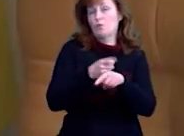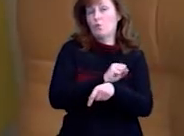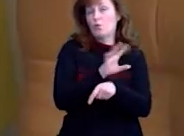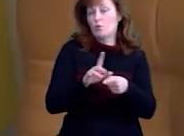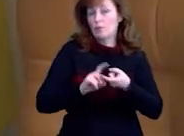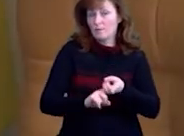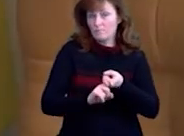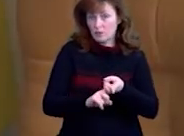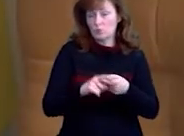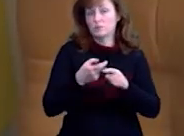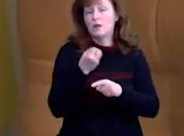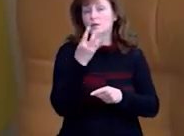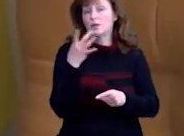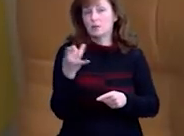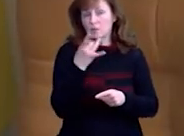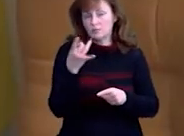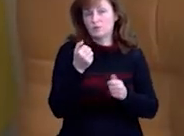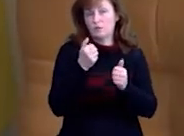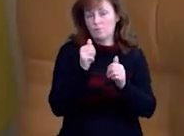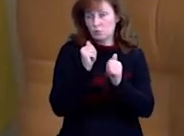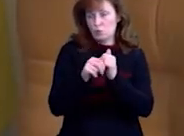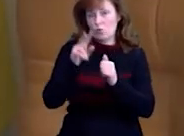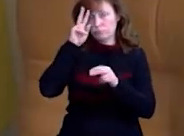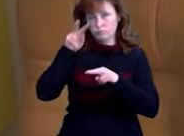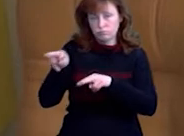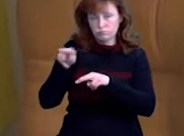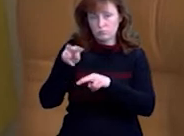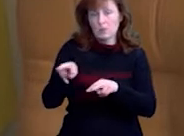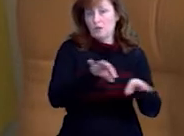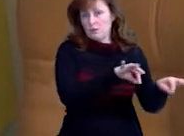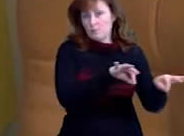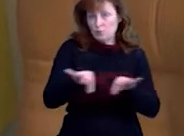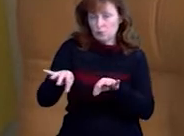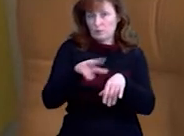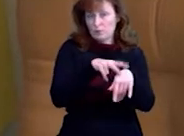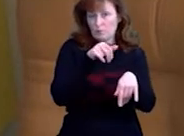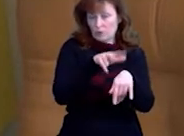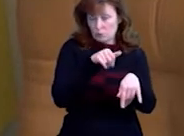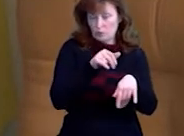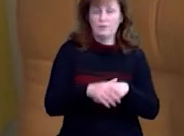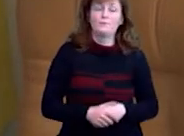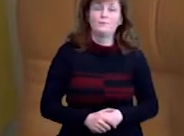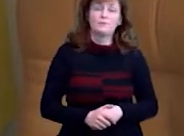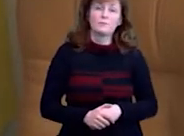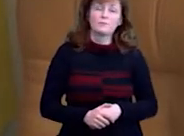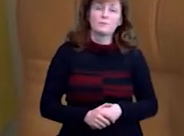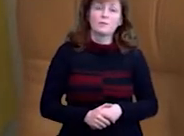разів на день до підозрюваного додому приїздить екіпаж сектору реагування патрульної поліції.